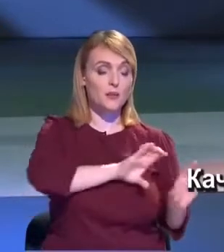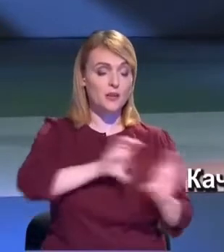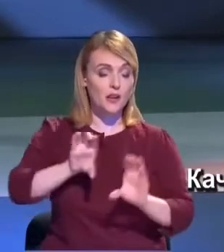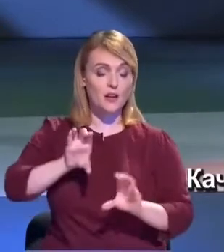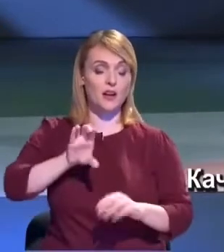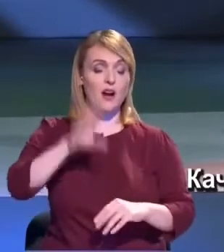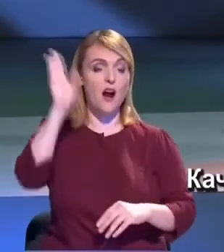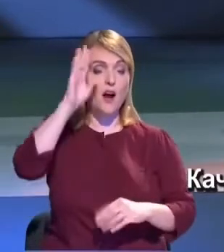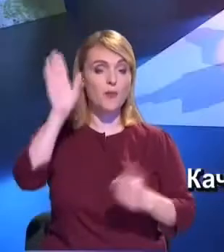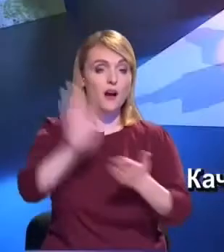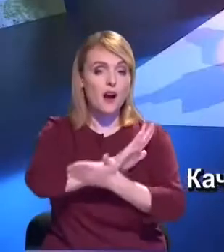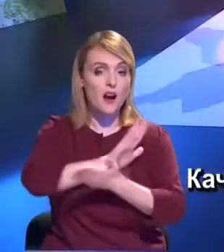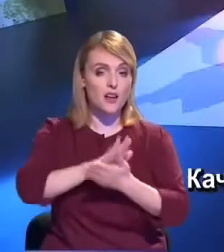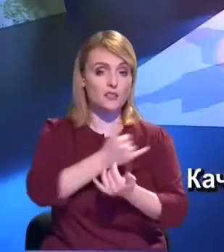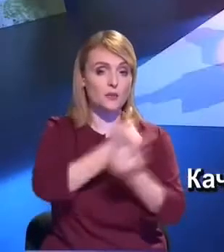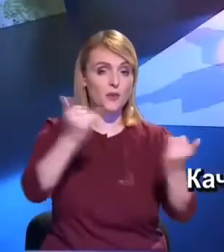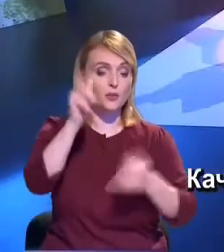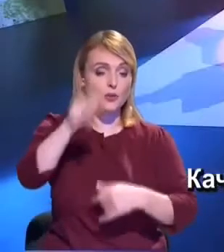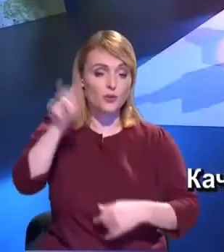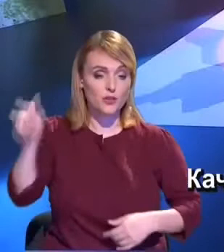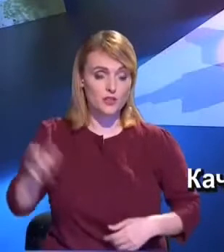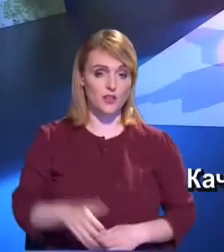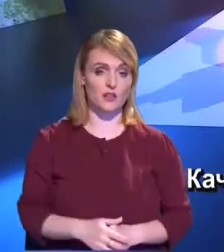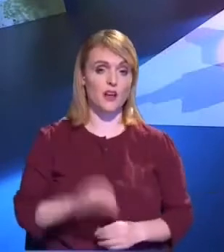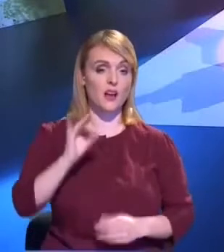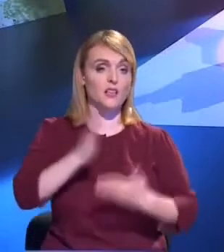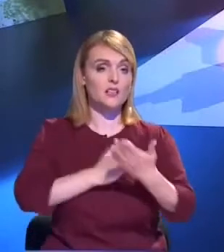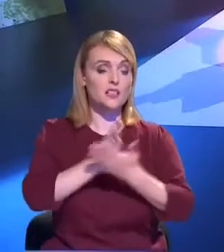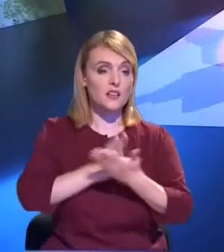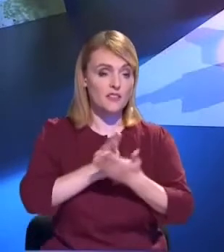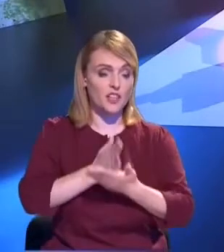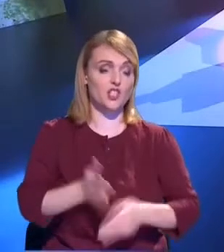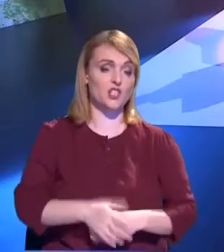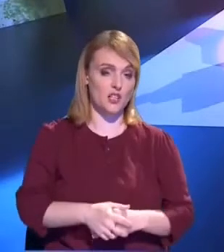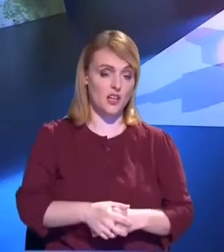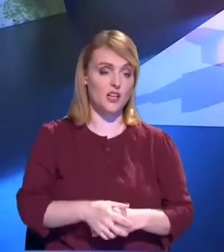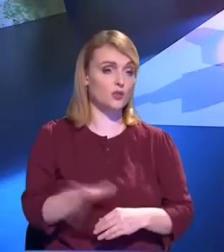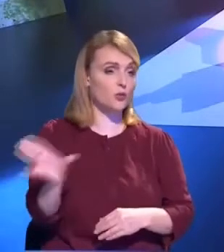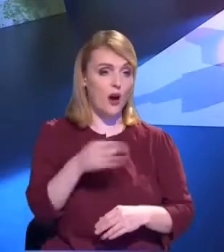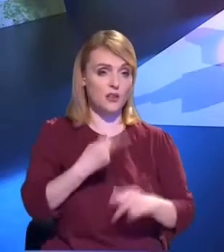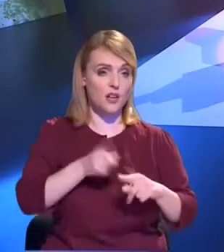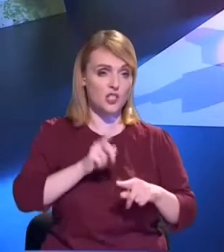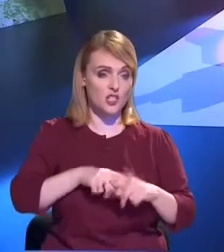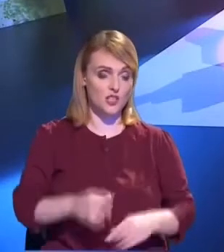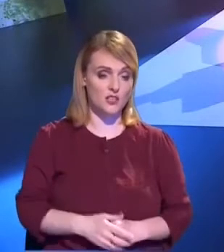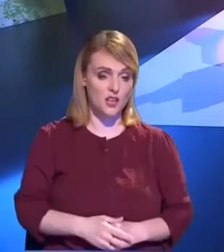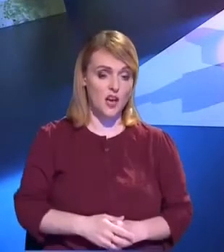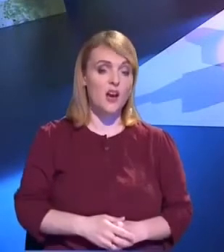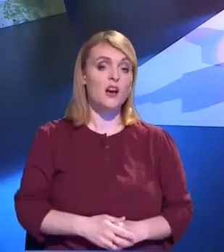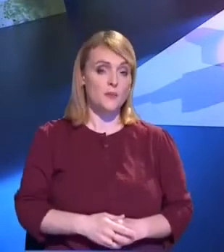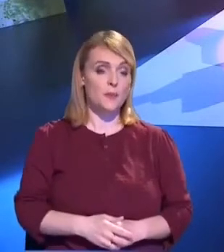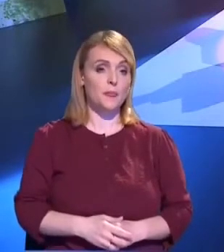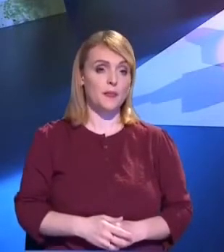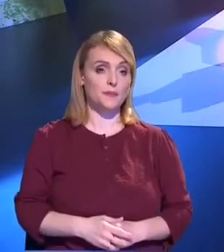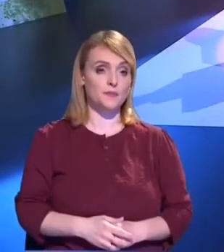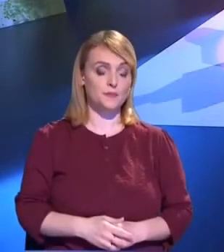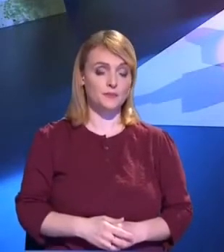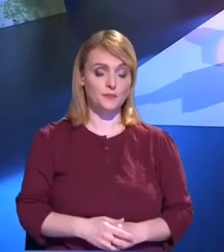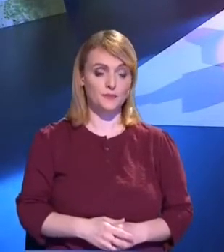potabilă și servicii de captare și iepurare ar fi, până la urmă, cerințe cheie orientate autorității